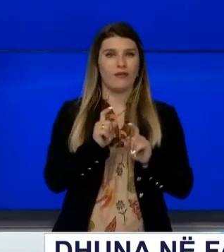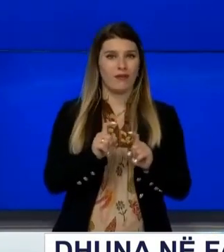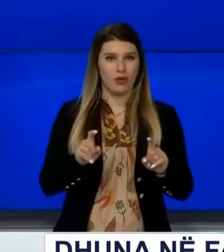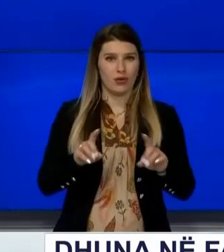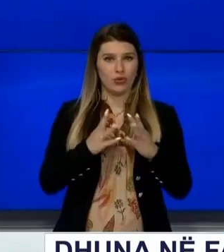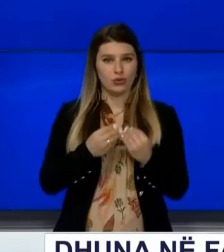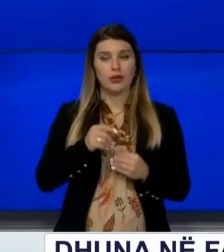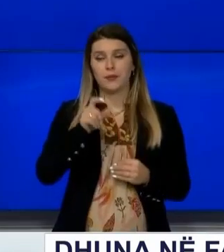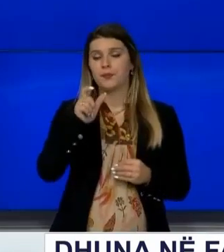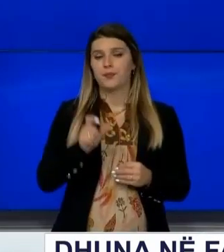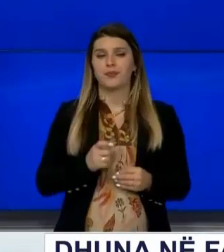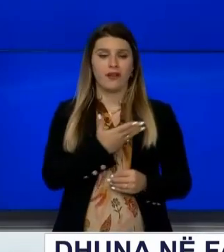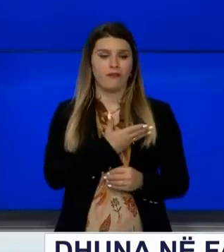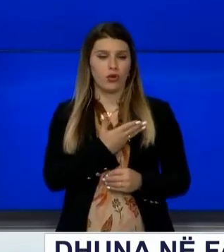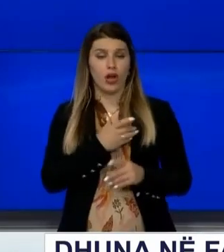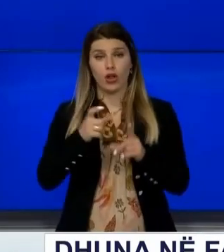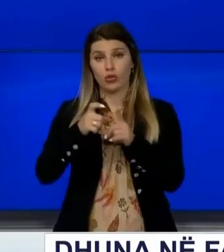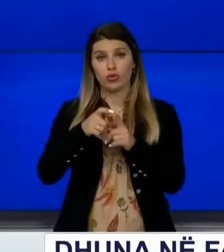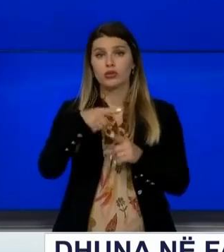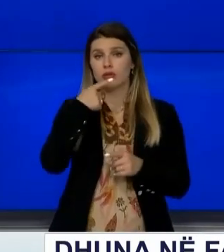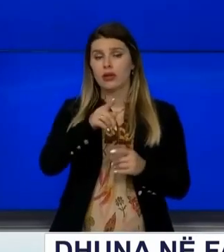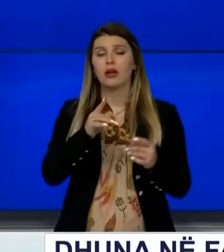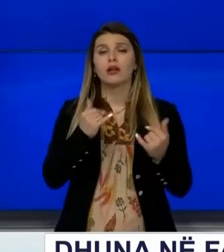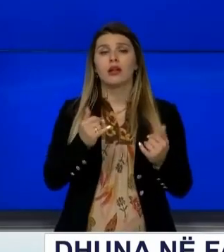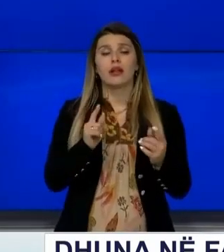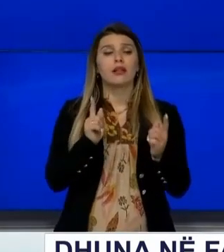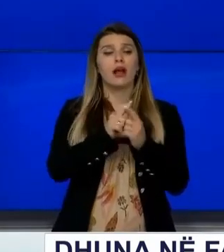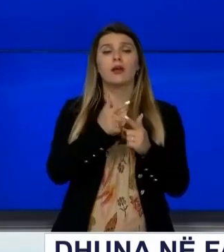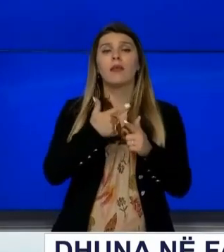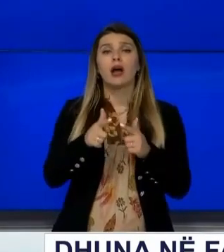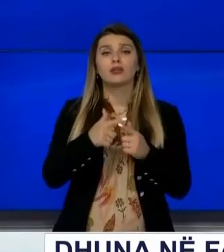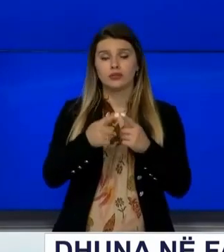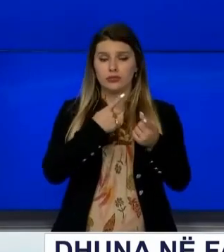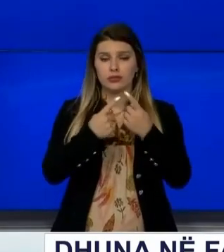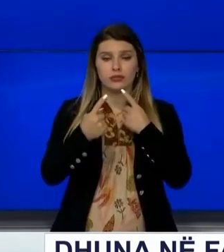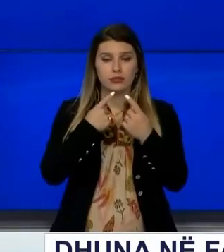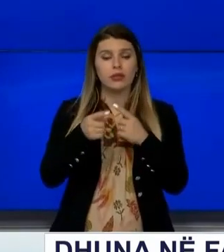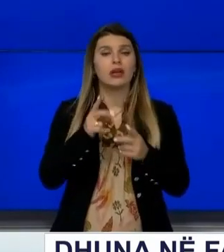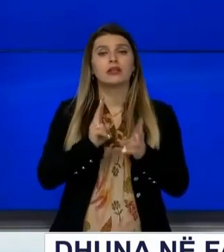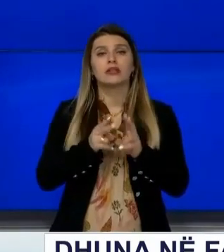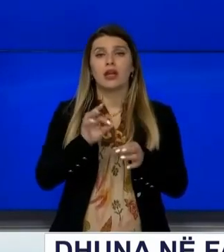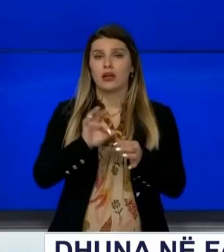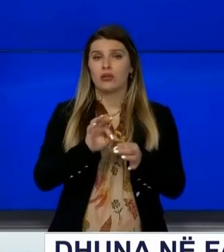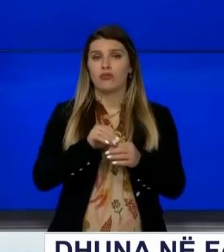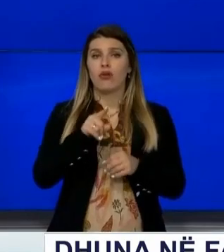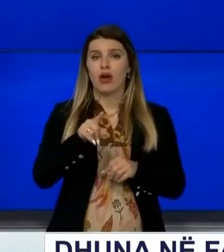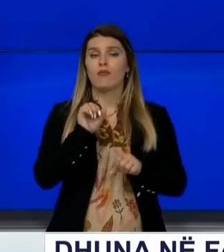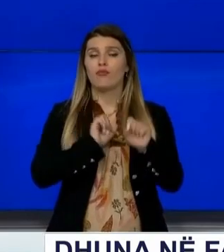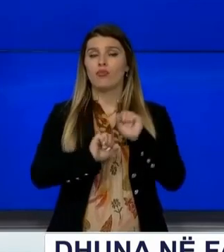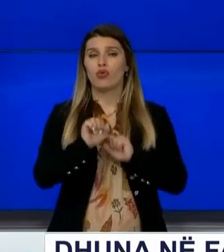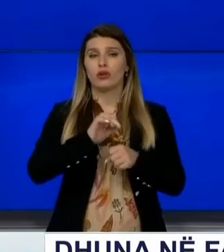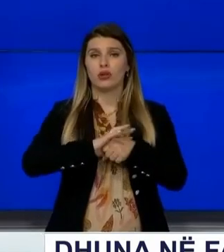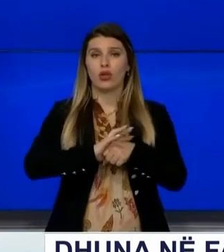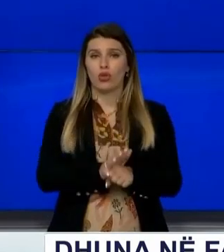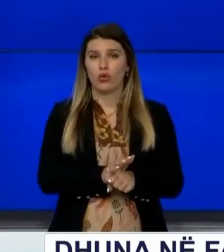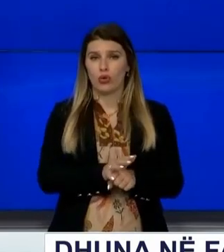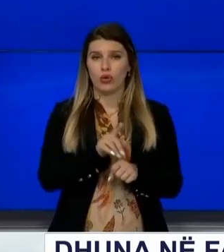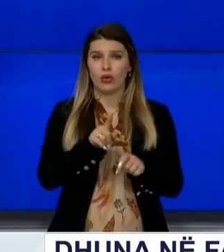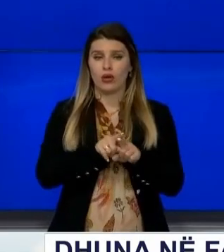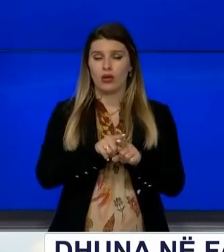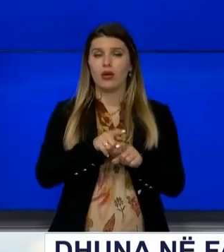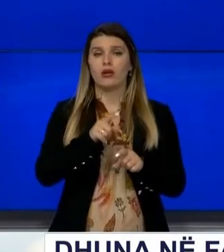Florian Dushi thase qëlimi i takimit është koordinimi i luftimi të dhunës në familje A i thasë e nga janari janë registruar